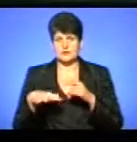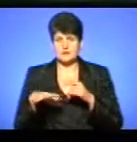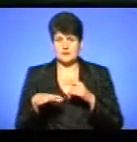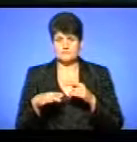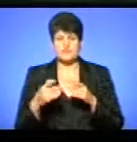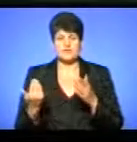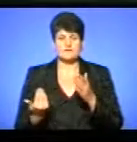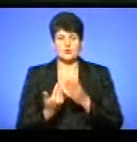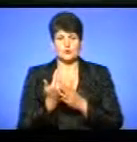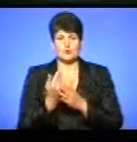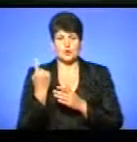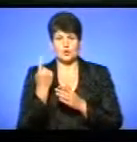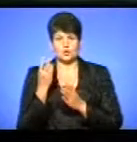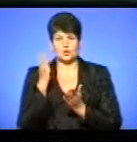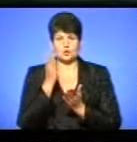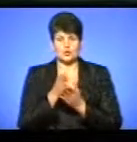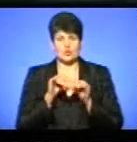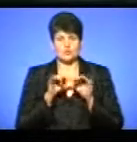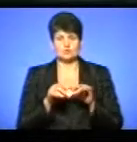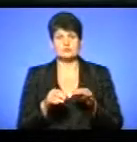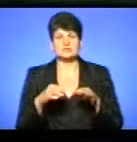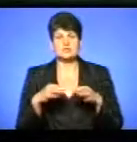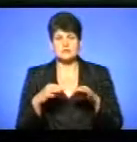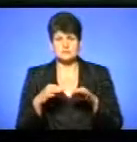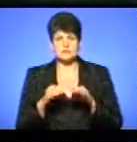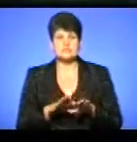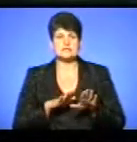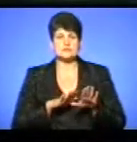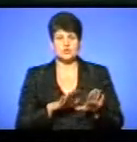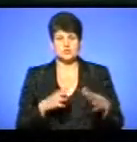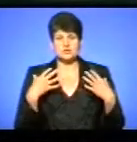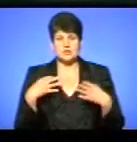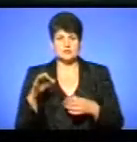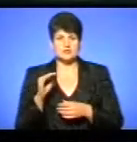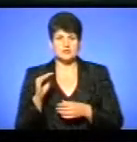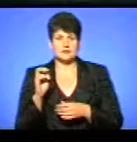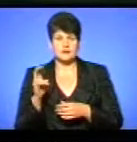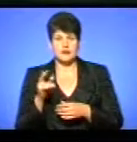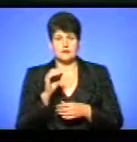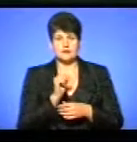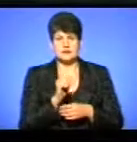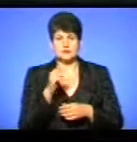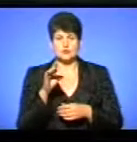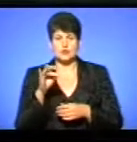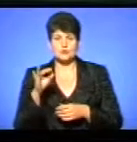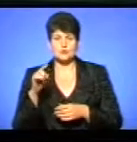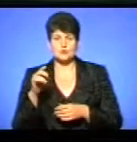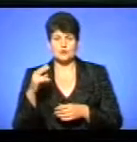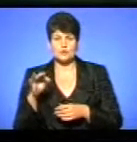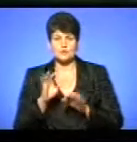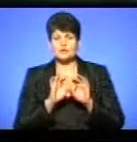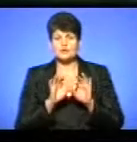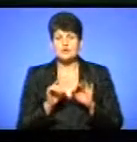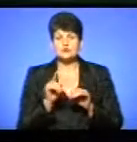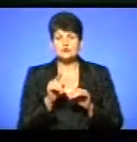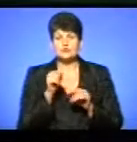односторонній рух транспорту. Заступник начальника управління ЖКГ Тернопільської міської ради Андрій Дроздовський розповів, що в міському бюджеті на